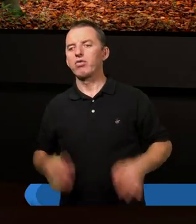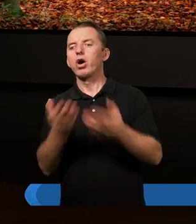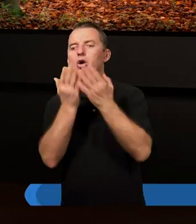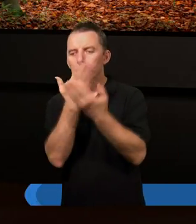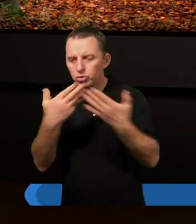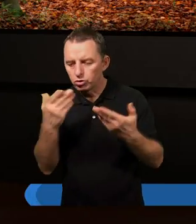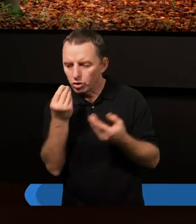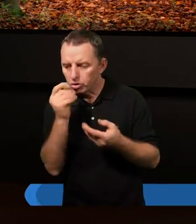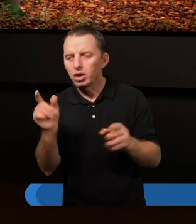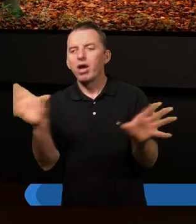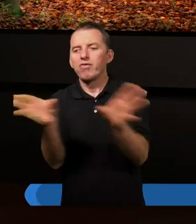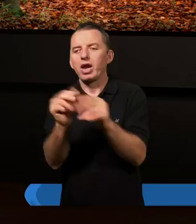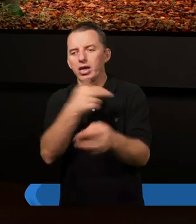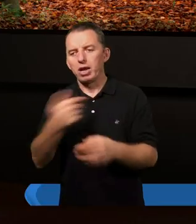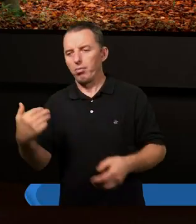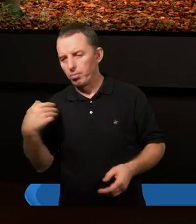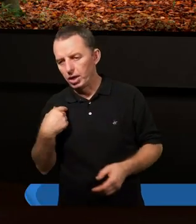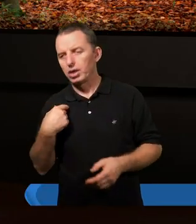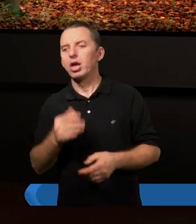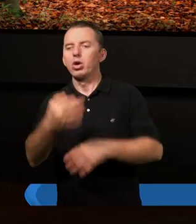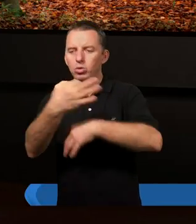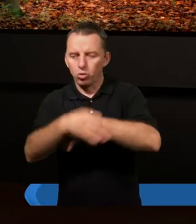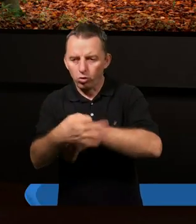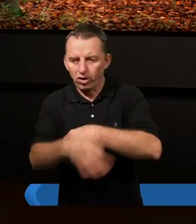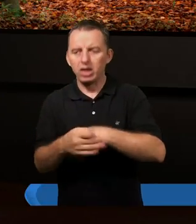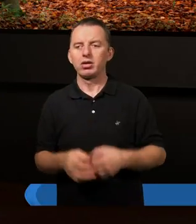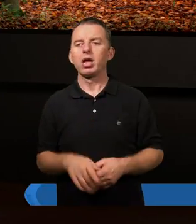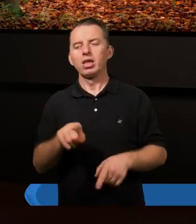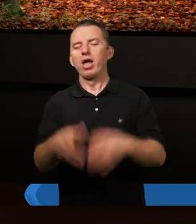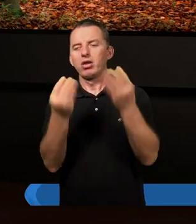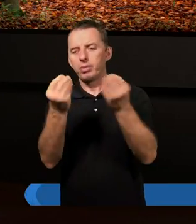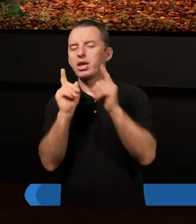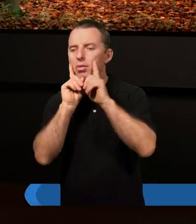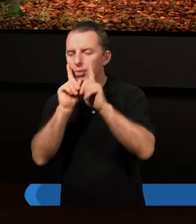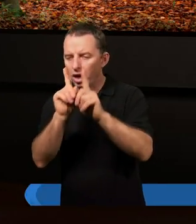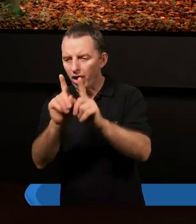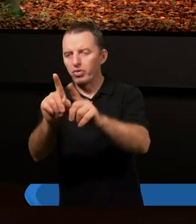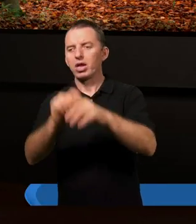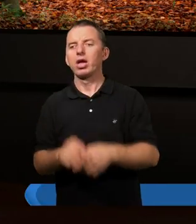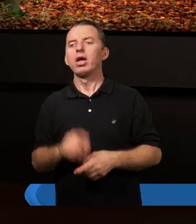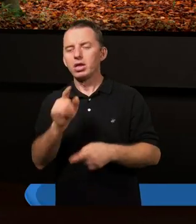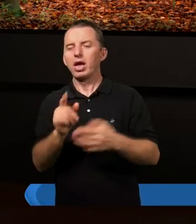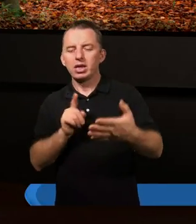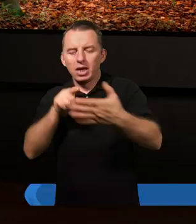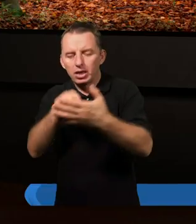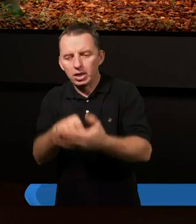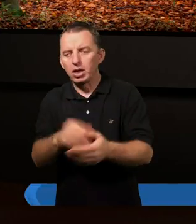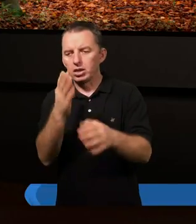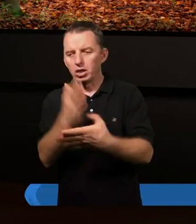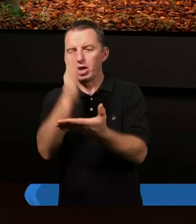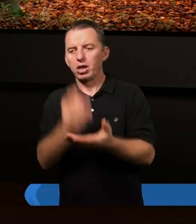wraz z nami byliście, że studiowaliśmy te wspaniałe prawdy, żeśmy dotknęli tylko.